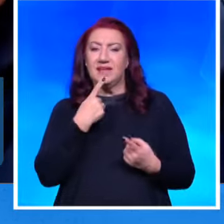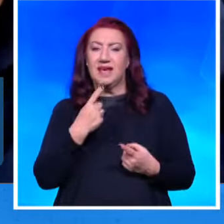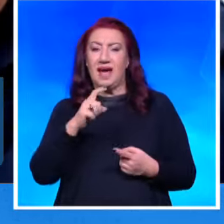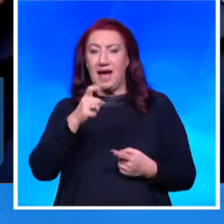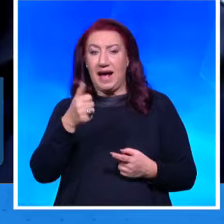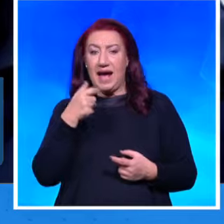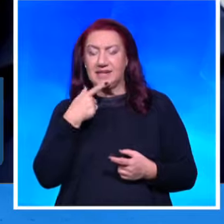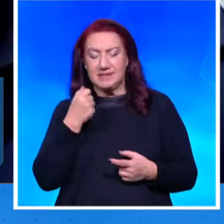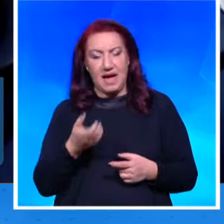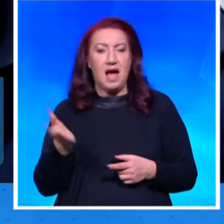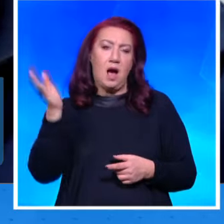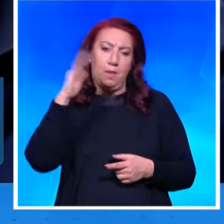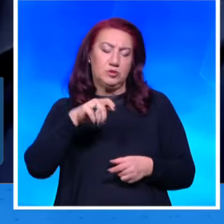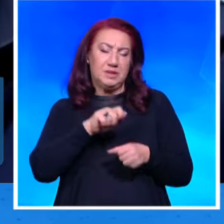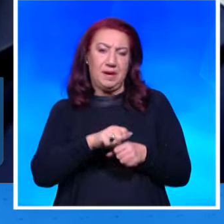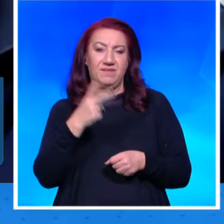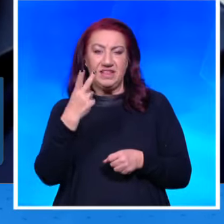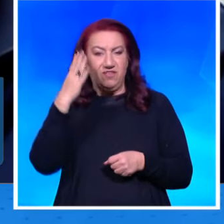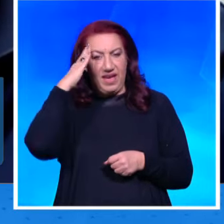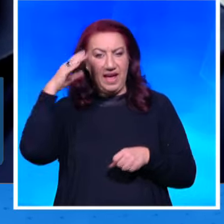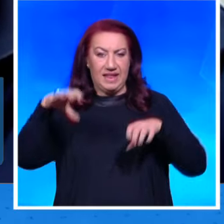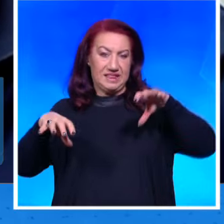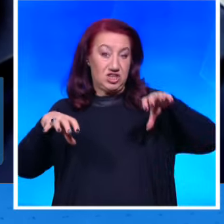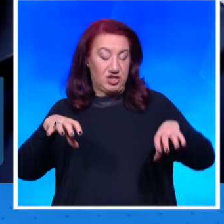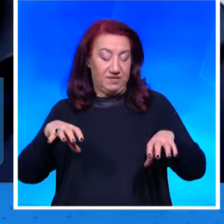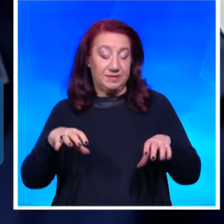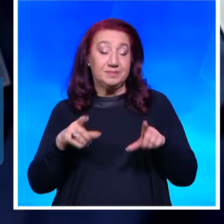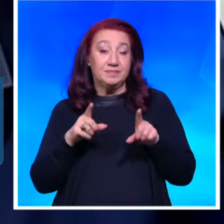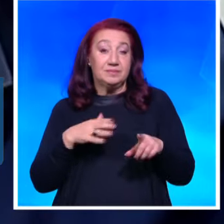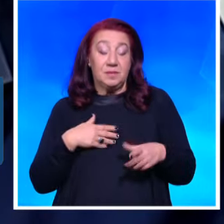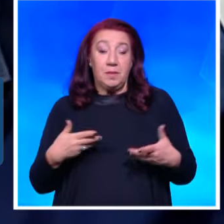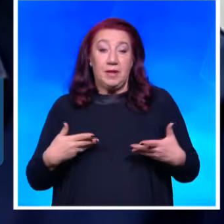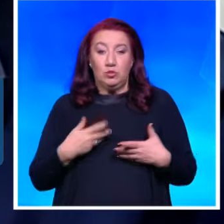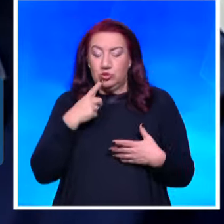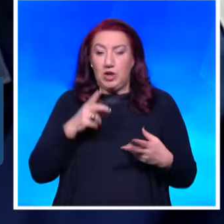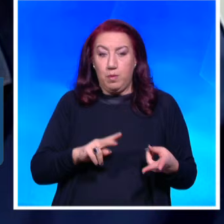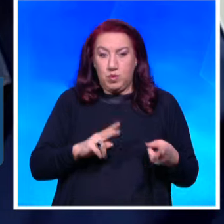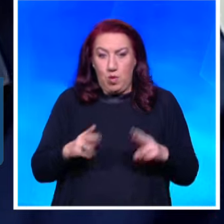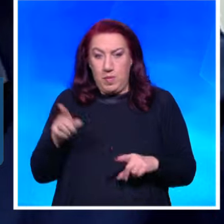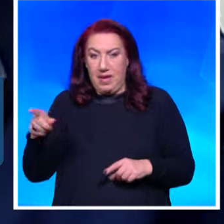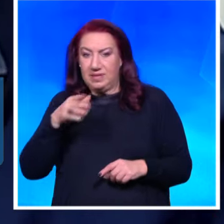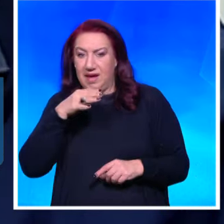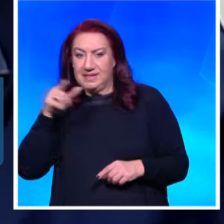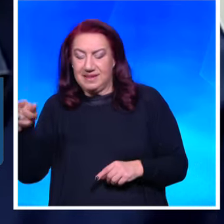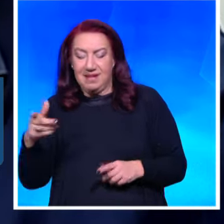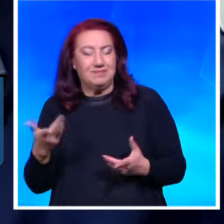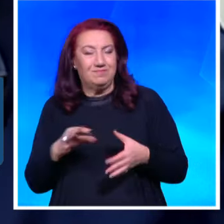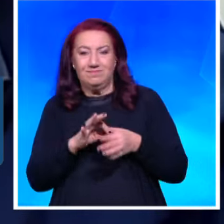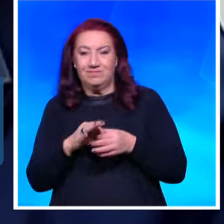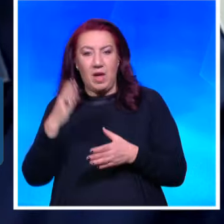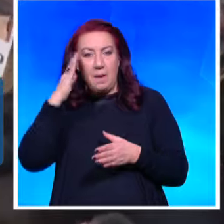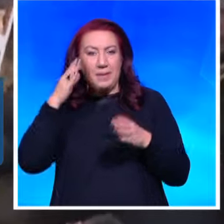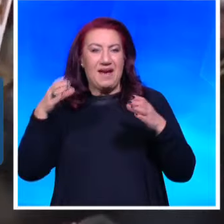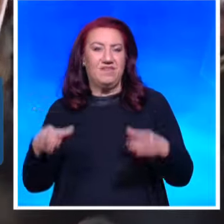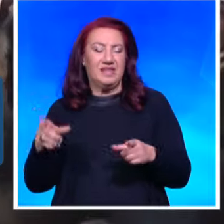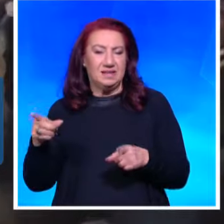две държави. Но за да се случи всичко това, ние се нуждаем и от промени в Израел, които минават през промени в правителството на Израел. Крайното